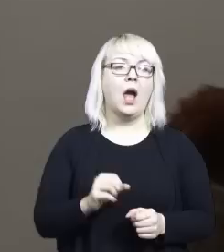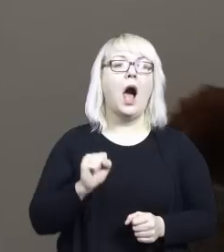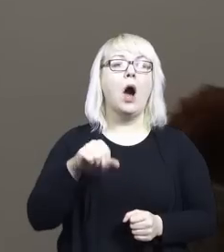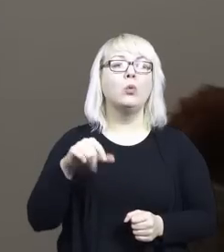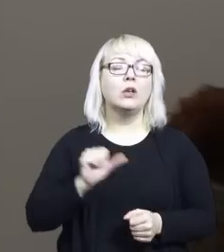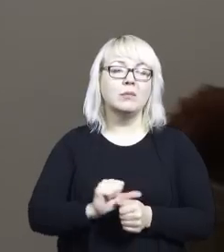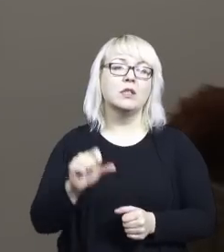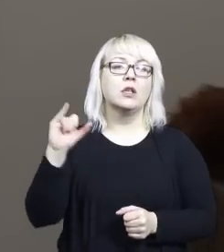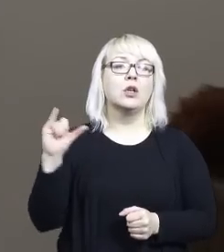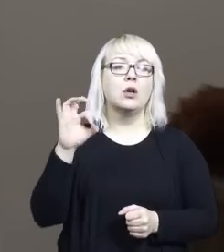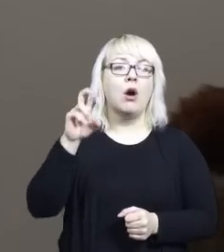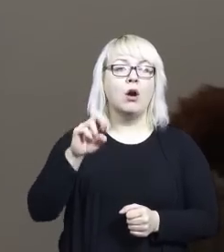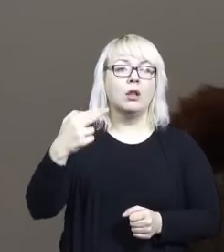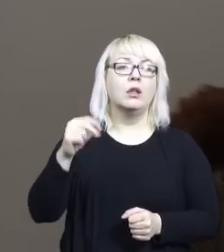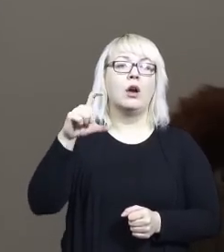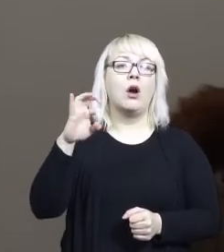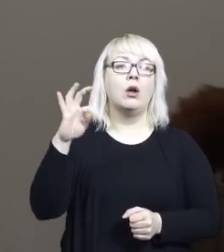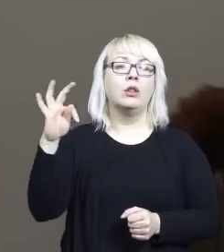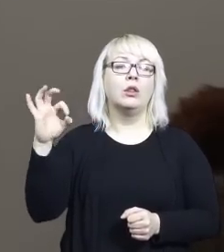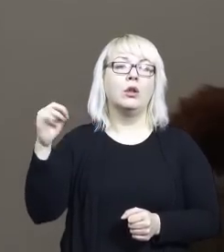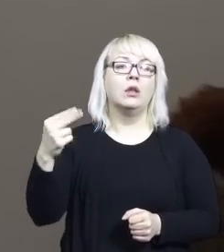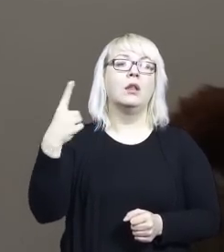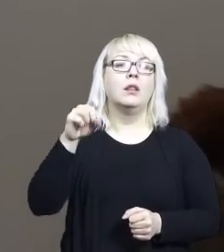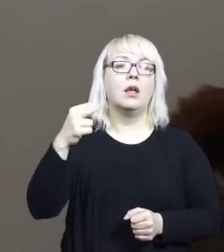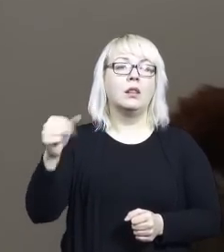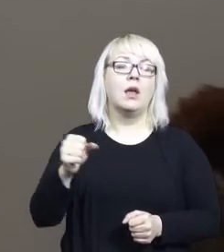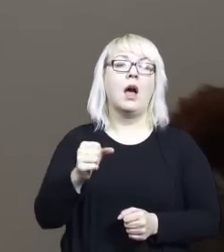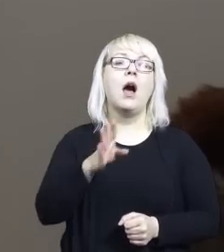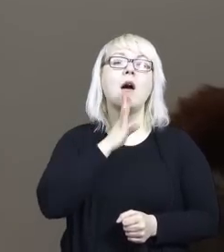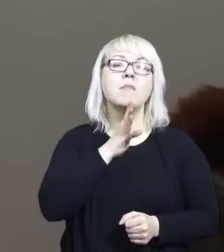amerykański bibliotekarz i muzealnik. Ale te słowa, proszę Państwa,